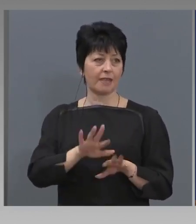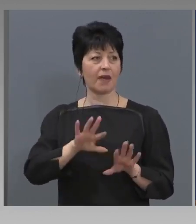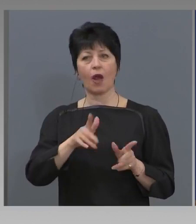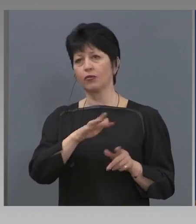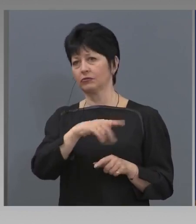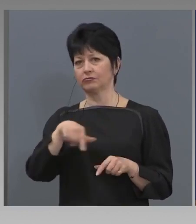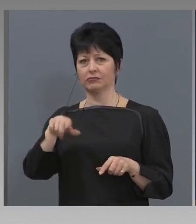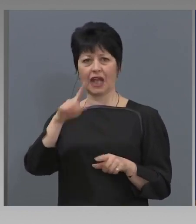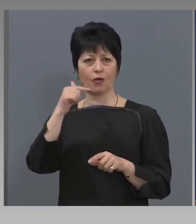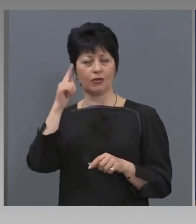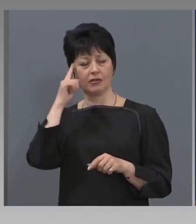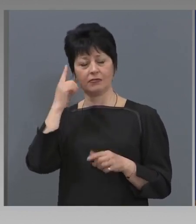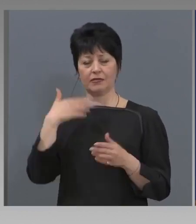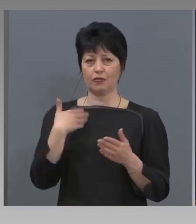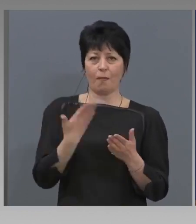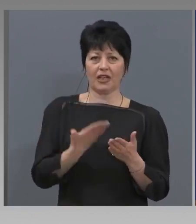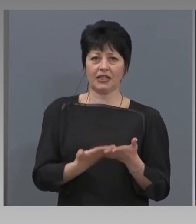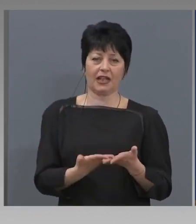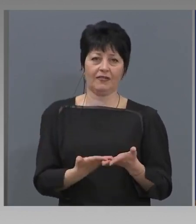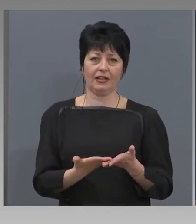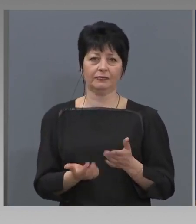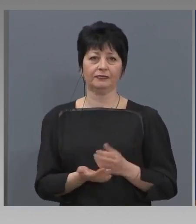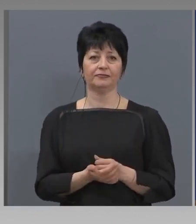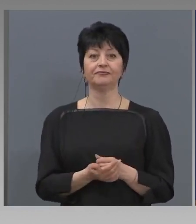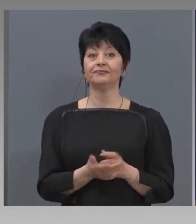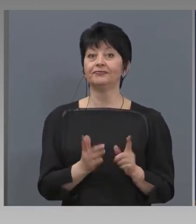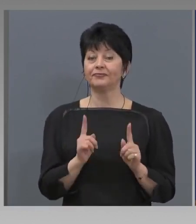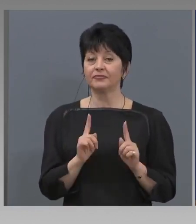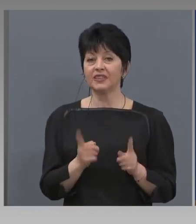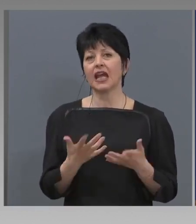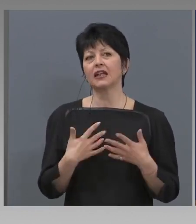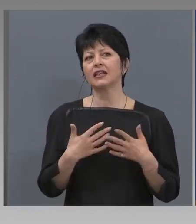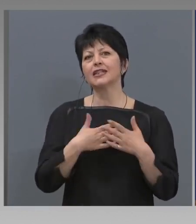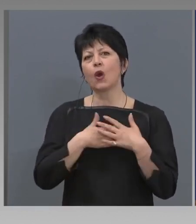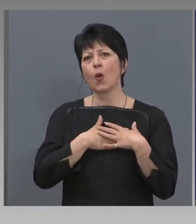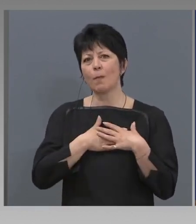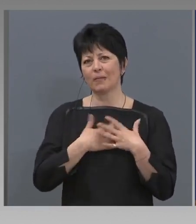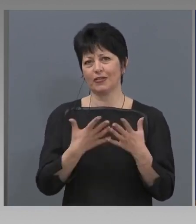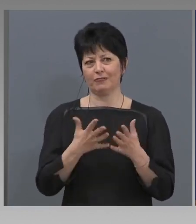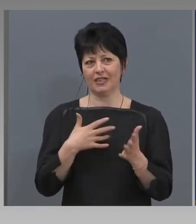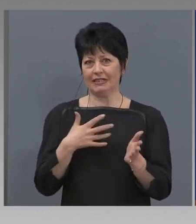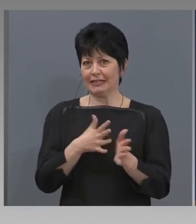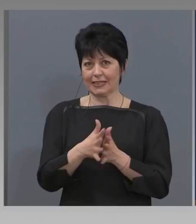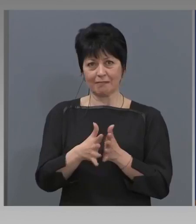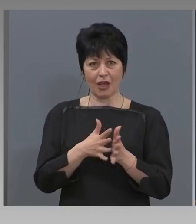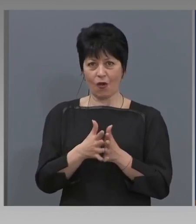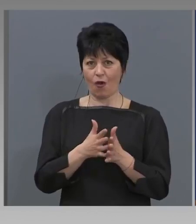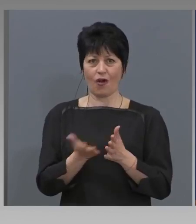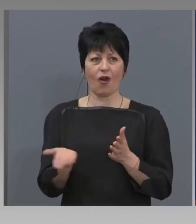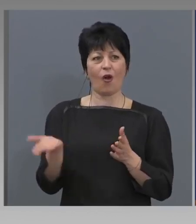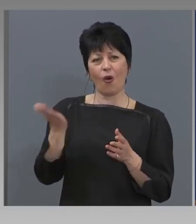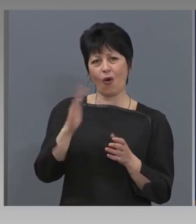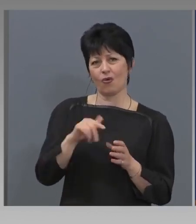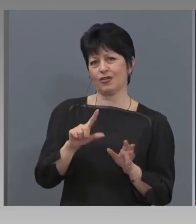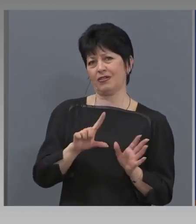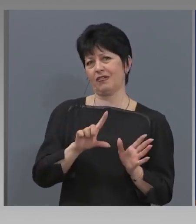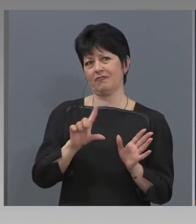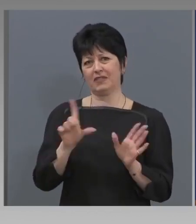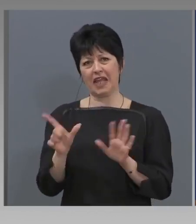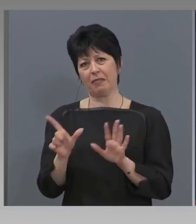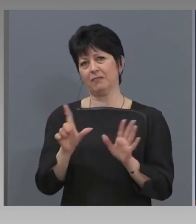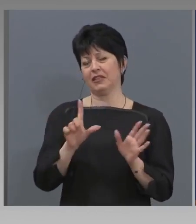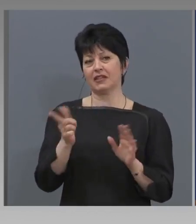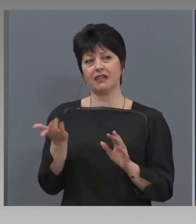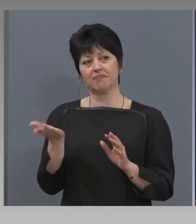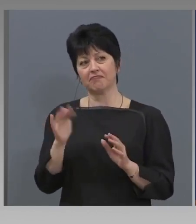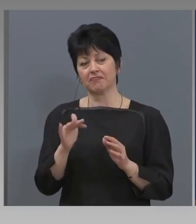го представя. Нека да се обичаме и да сме хора тук още на колко седмици, дай Боже, да